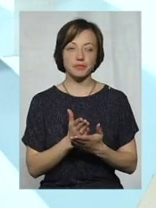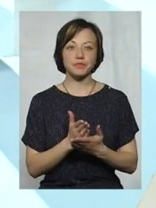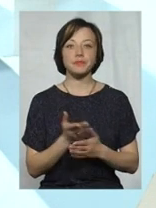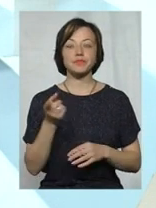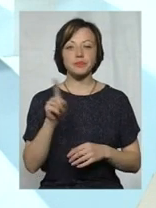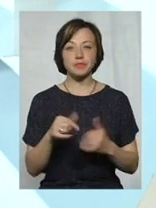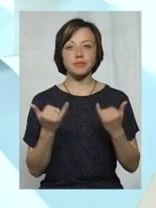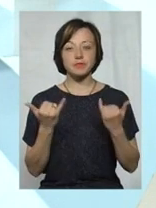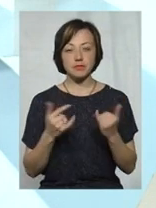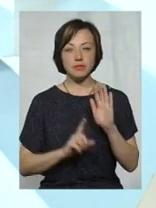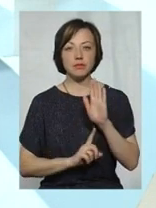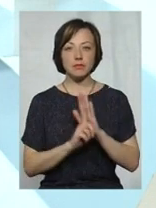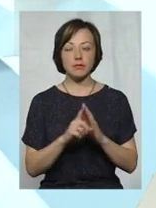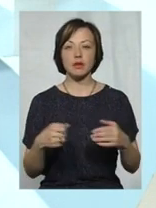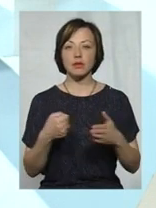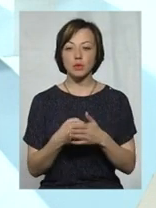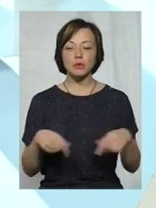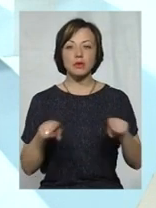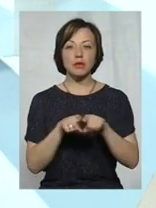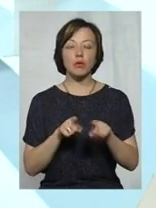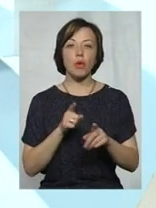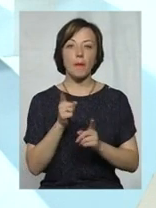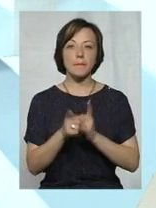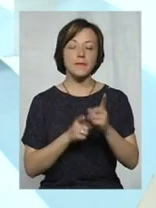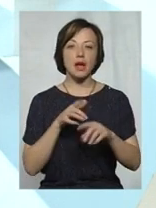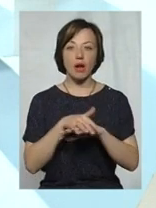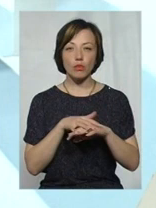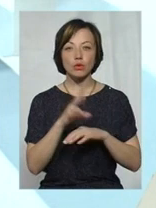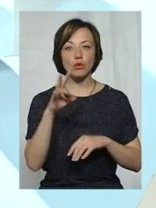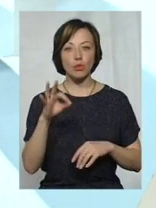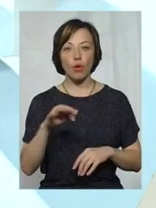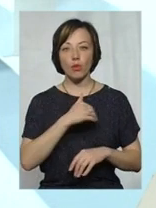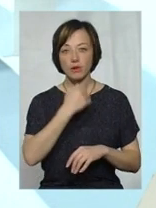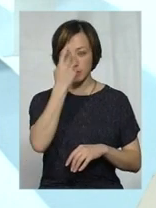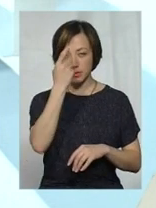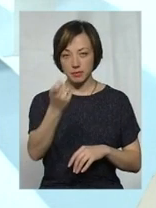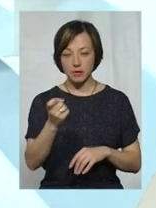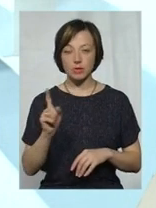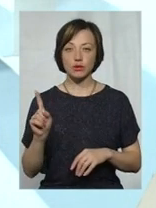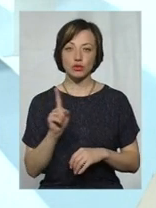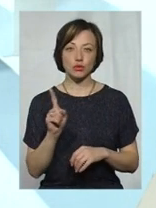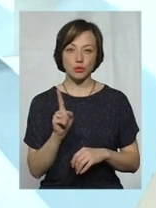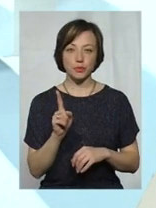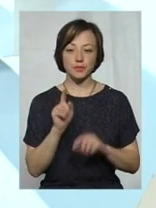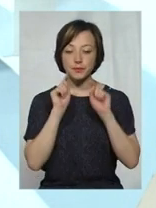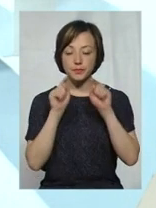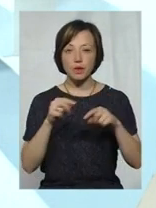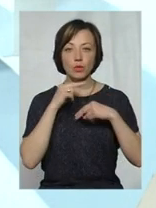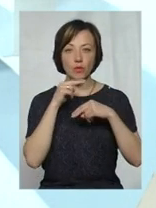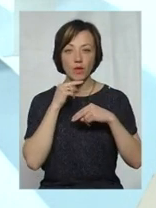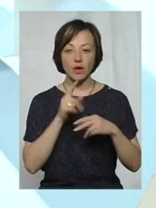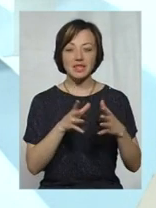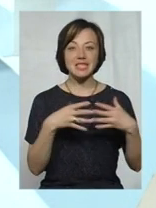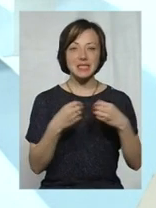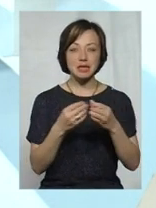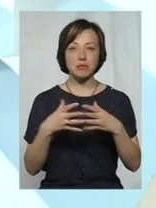Тому зараз приступаємо до такого перерахунку. Але хотів би привернути увагу насамперед ті сімі,